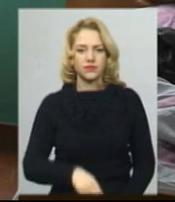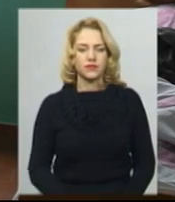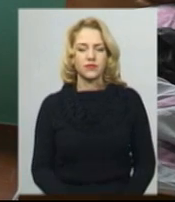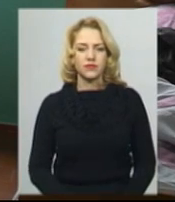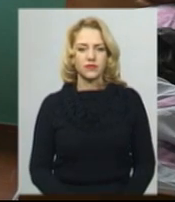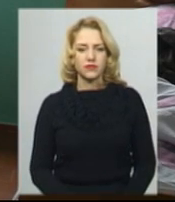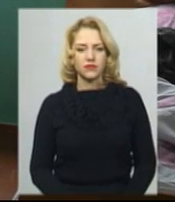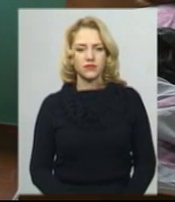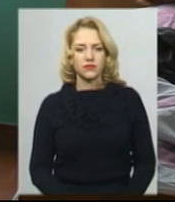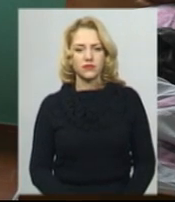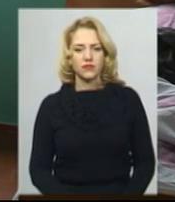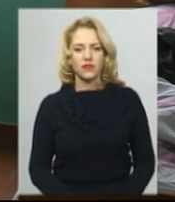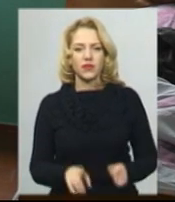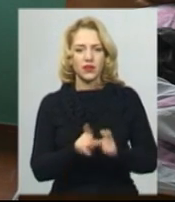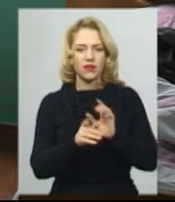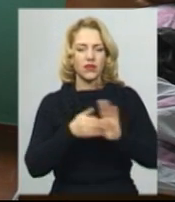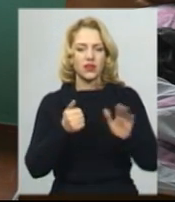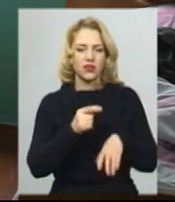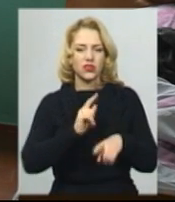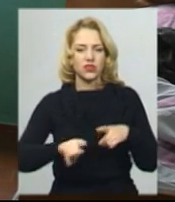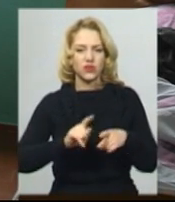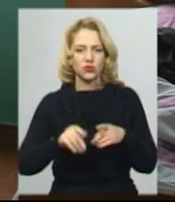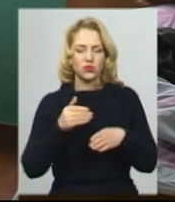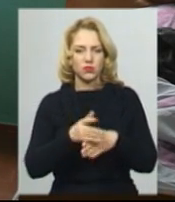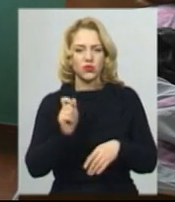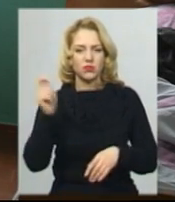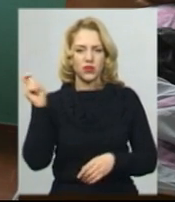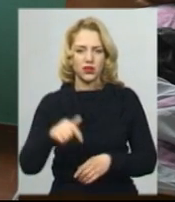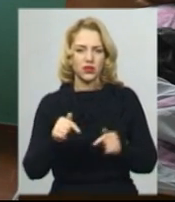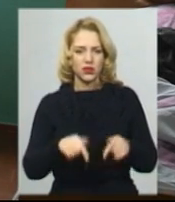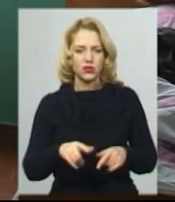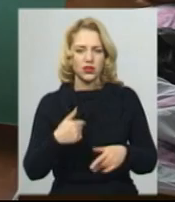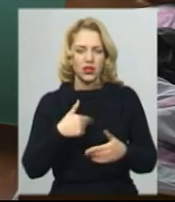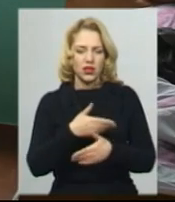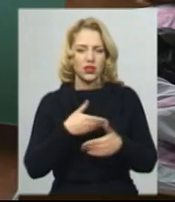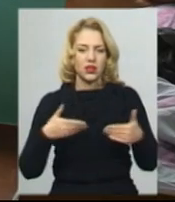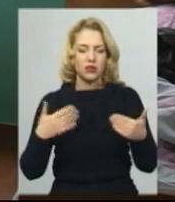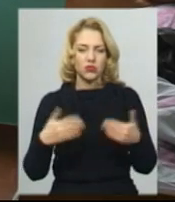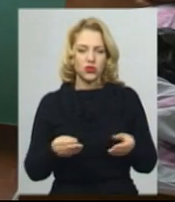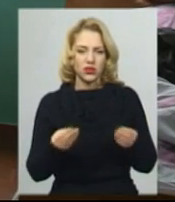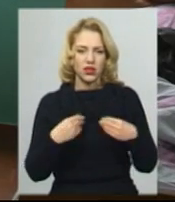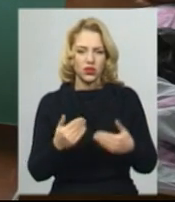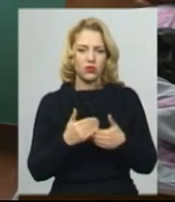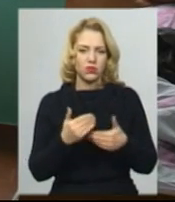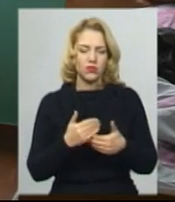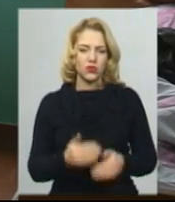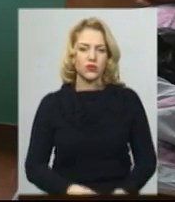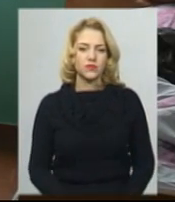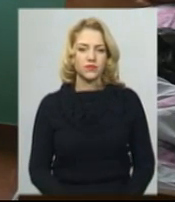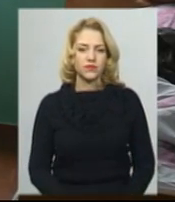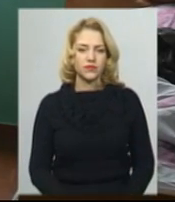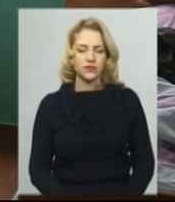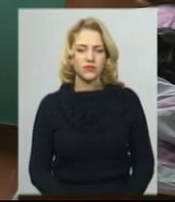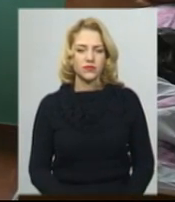Так викликали швидку і приїхали сюди, і так нам вже дали допомогу. Вже